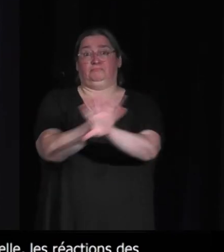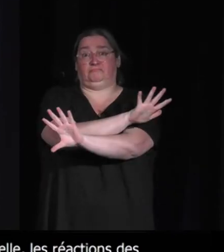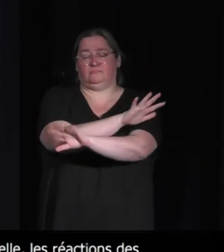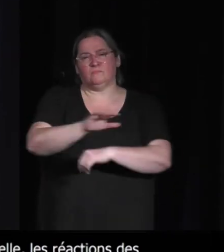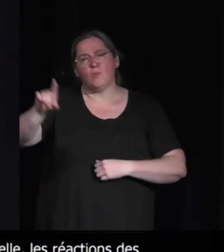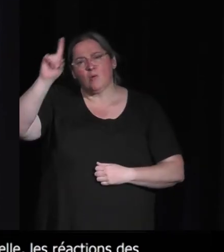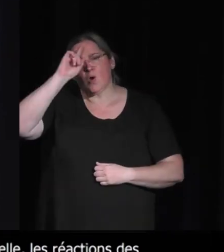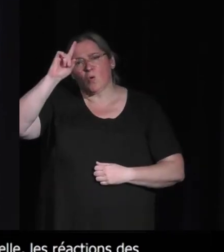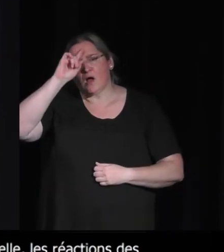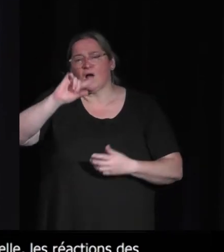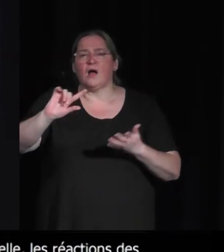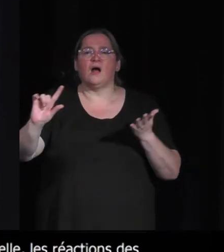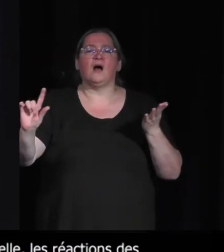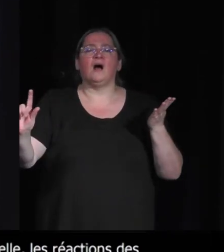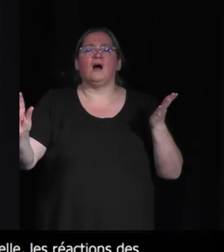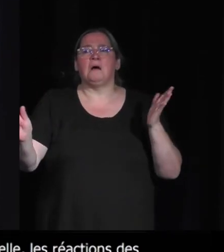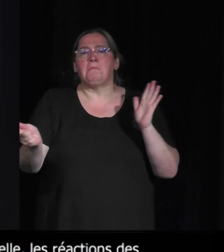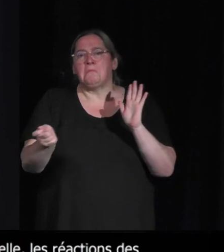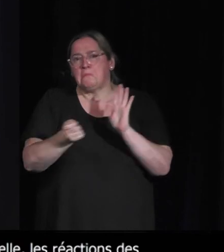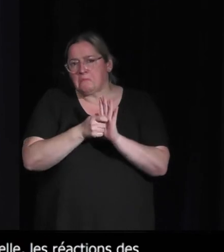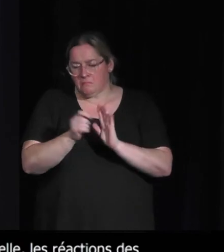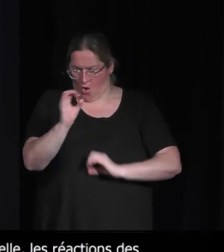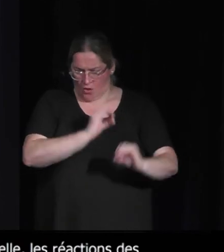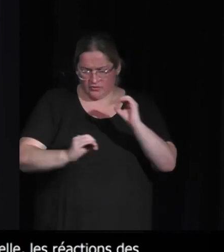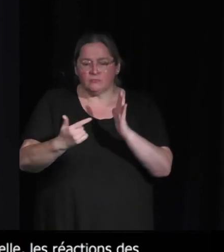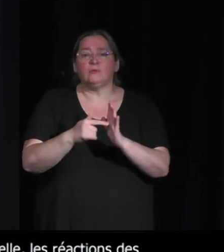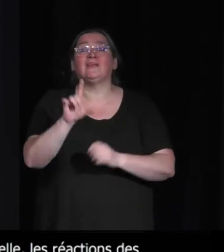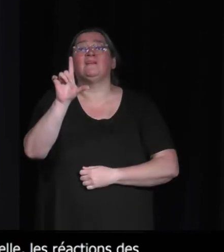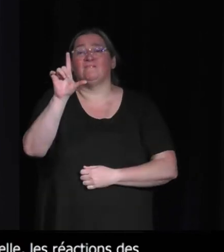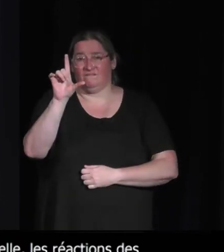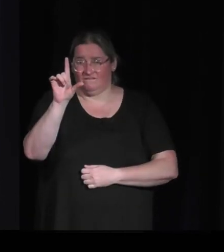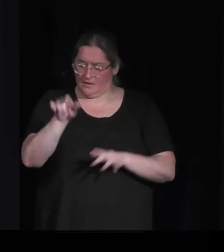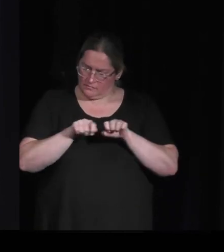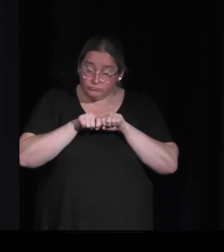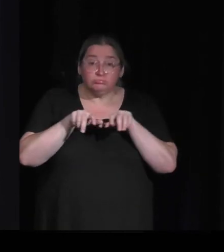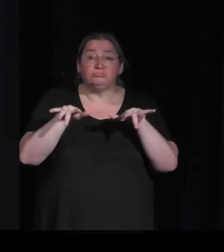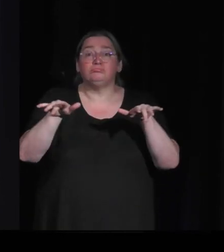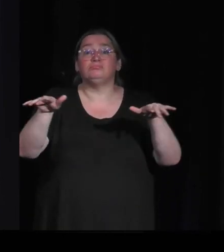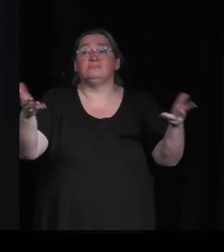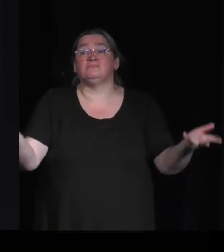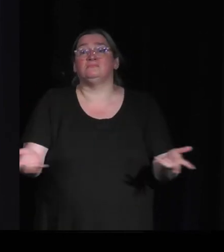sortie à un moment où il y avait... Elle est sortie en octobre 2020 et elle était vraiment noyée